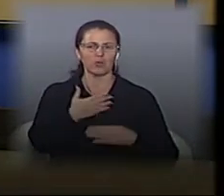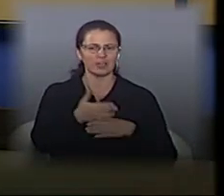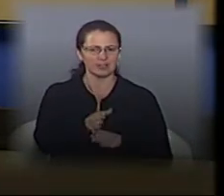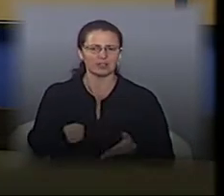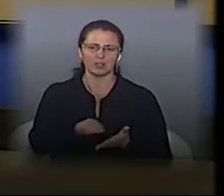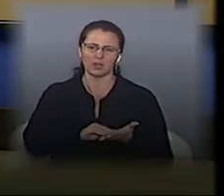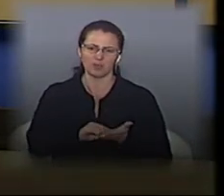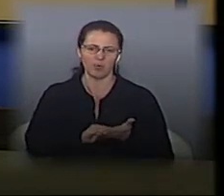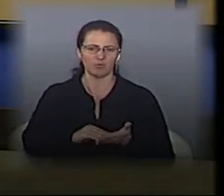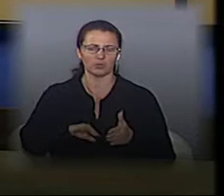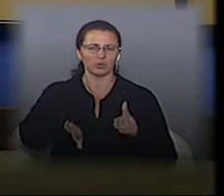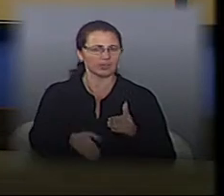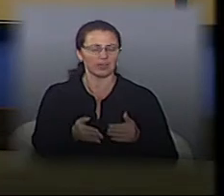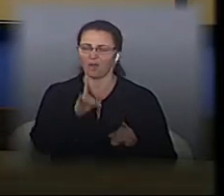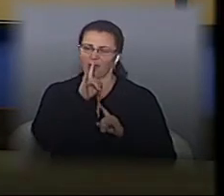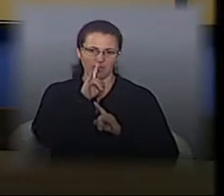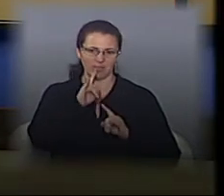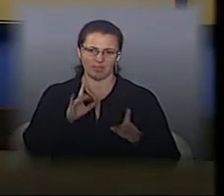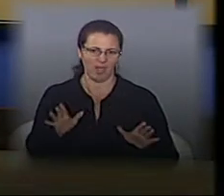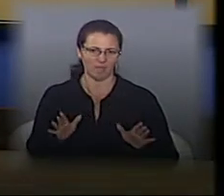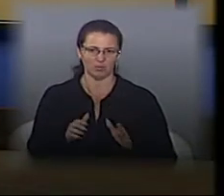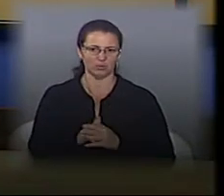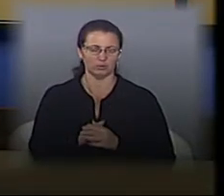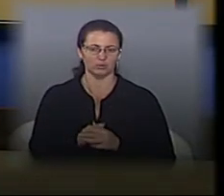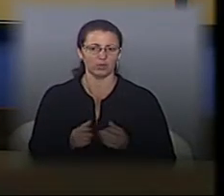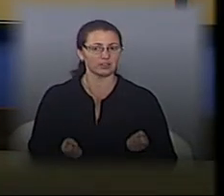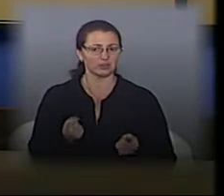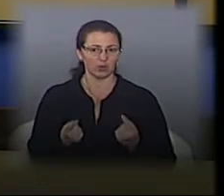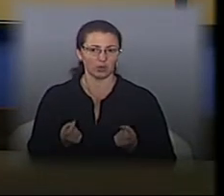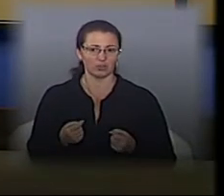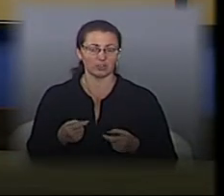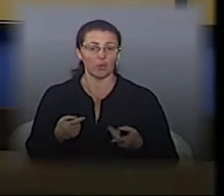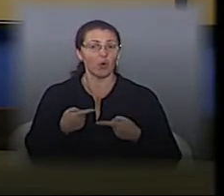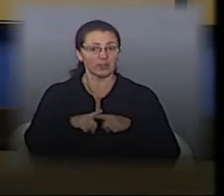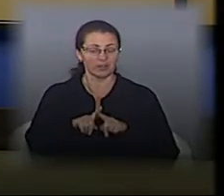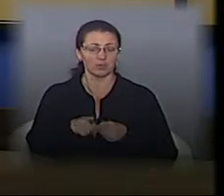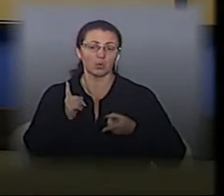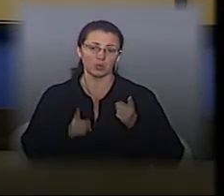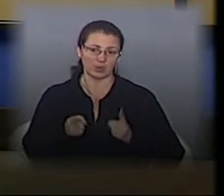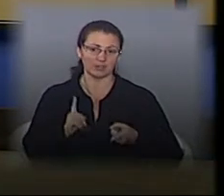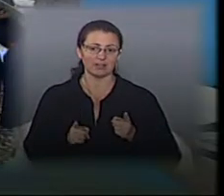повторні вибойни не будуть там утворюватися, оскільки технологія дійсно,